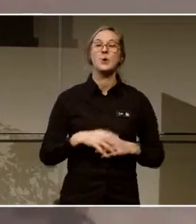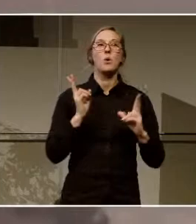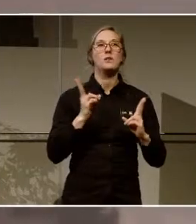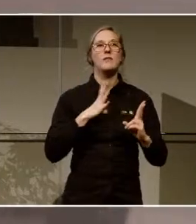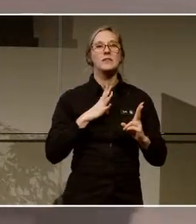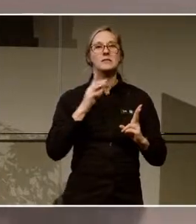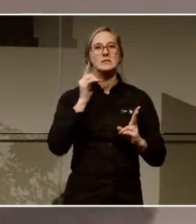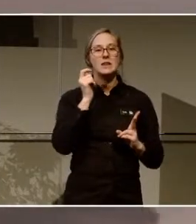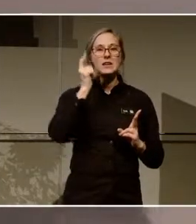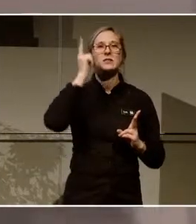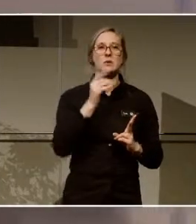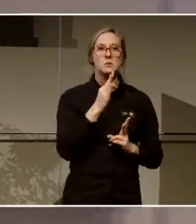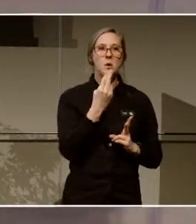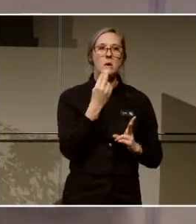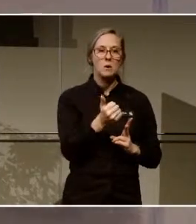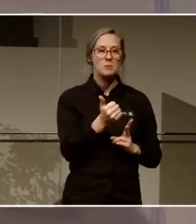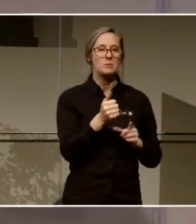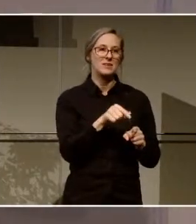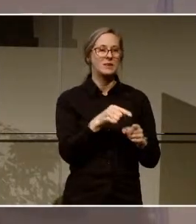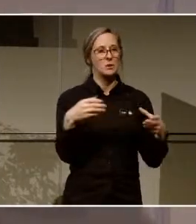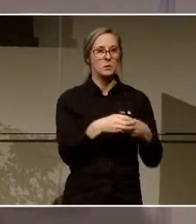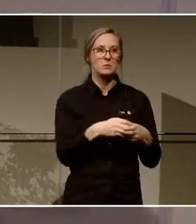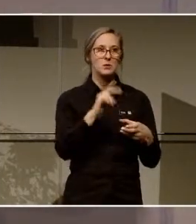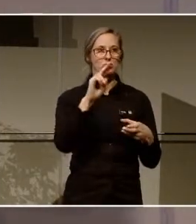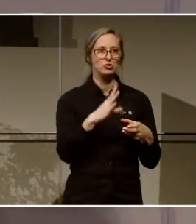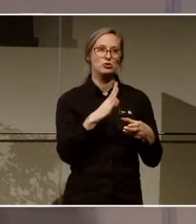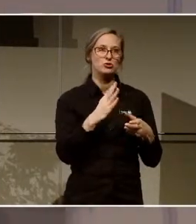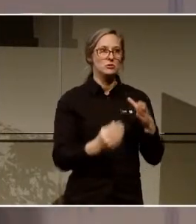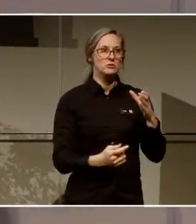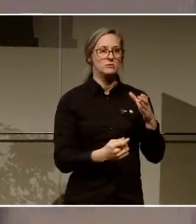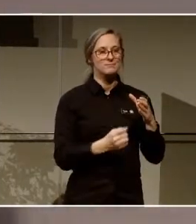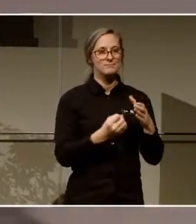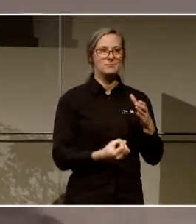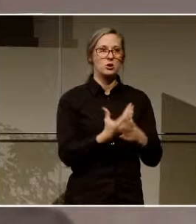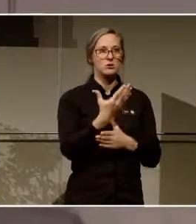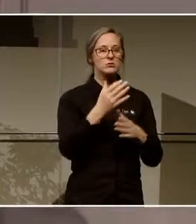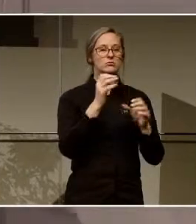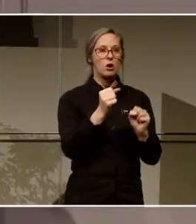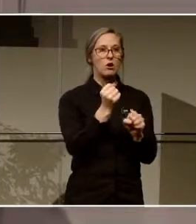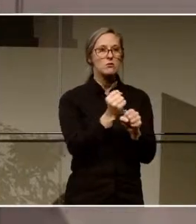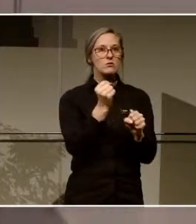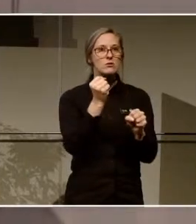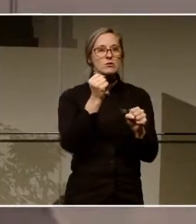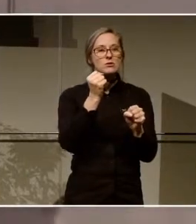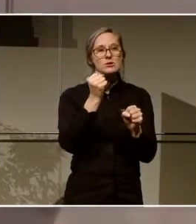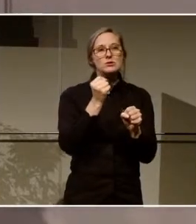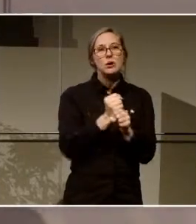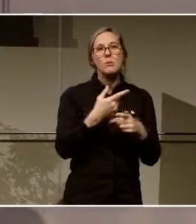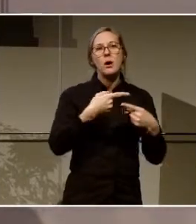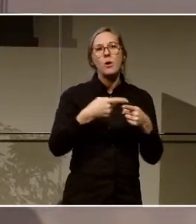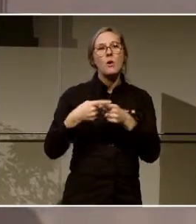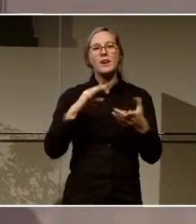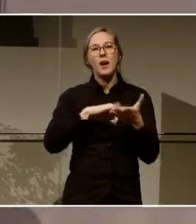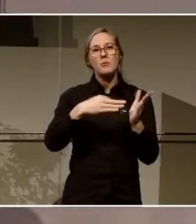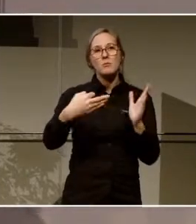innovationshub som är väldigt nystartad som heter HBG Works. Som ska jobba just med olika spännande projekt.